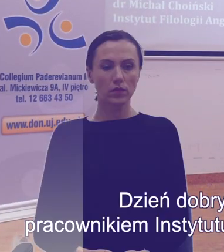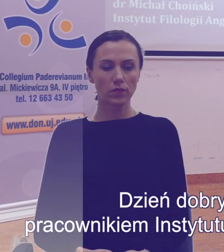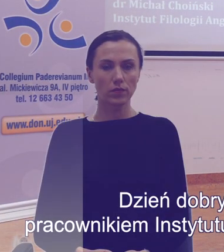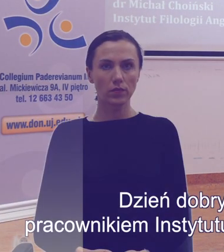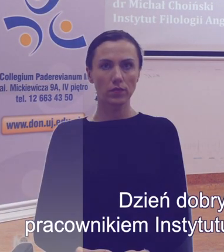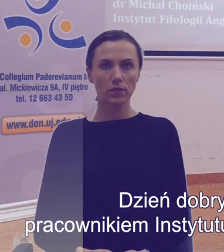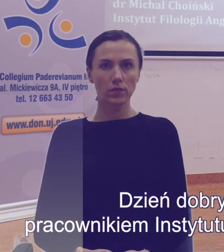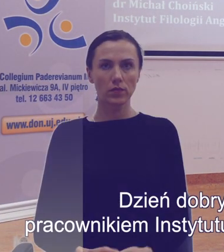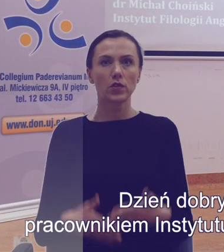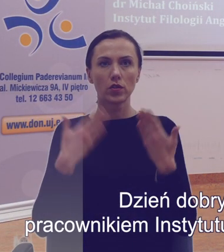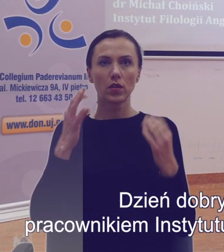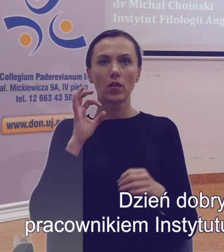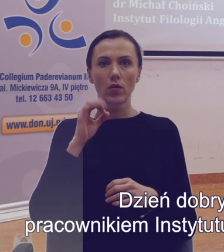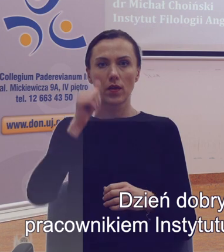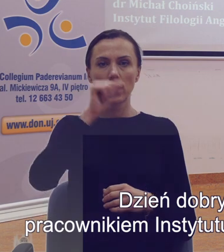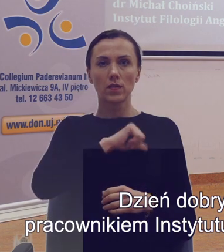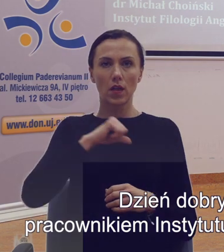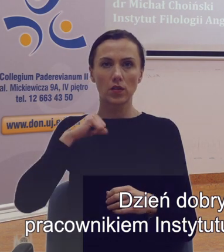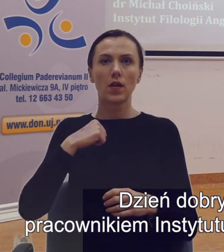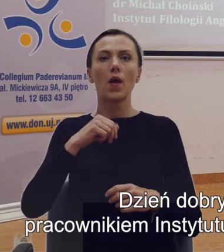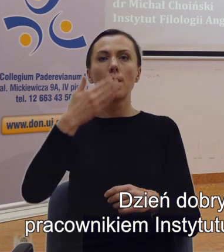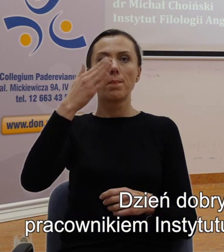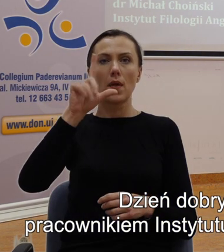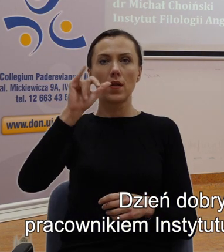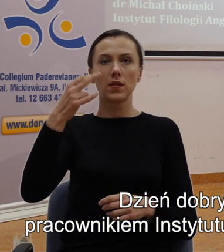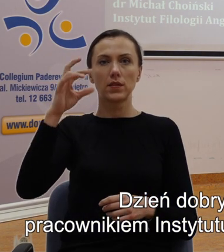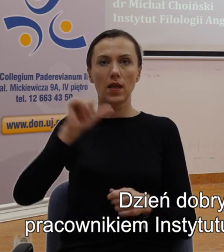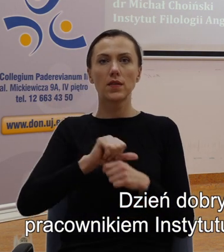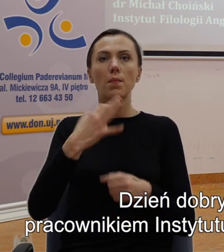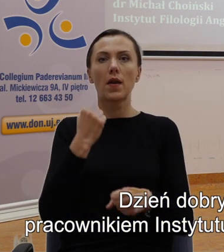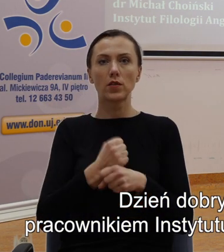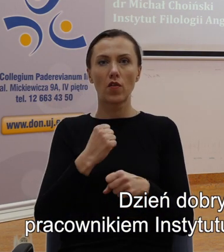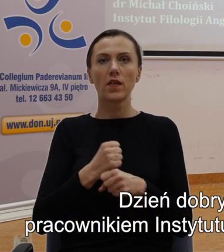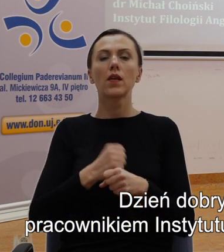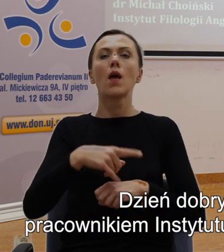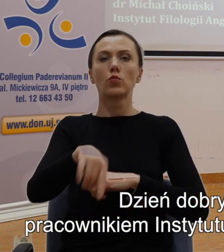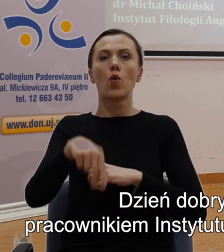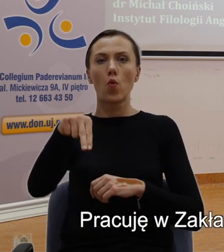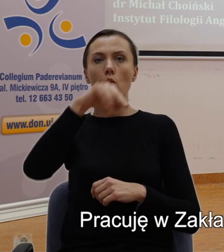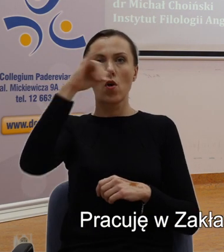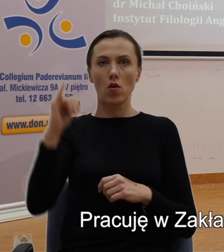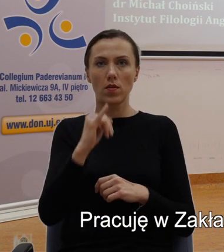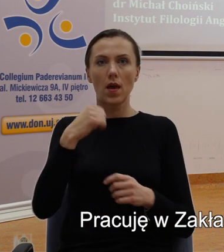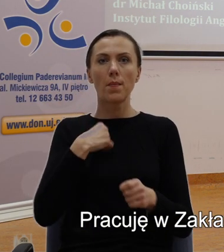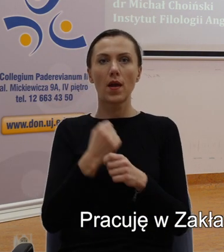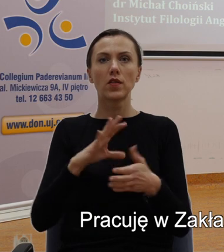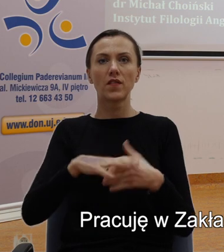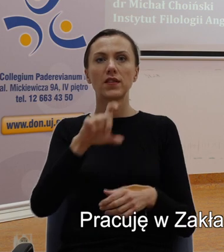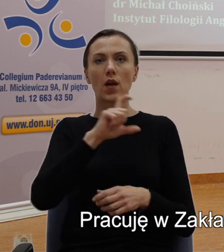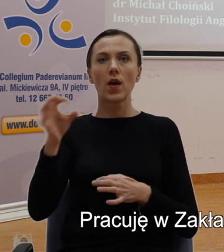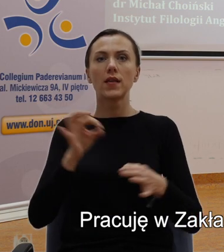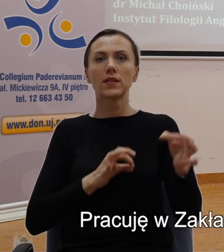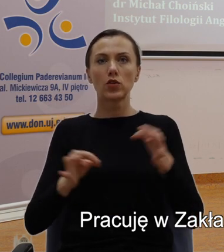Dzień dobry, nazywam się Michał Chuński, jestem pracownikiem Instytutu Filologii Angielskiej Uniwersytetu Jagiellońskiego. Pracuję w Zakładzie